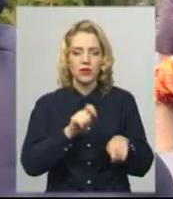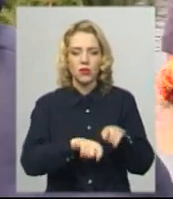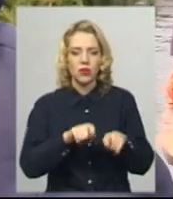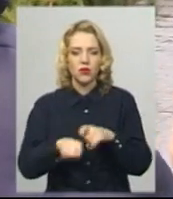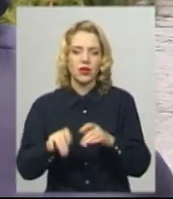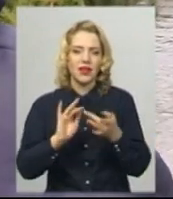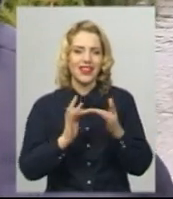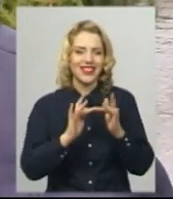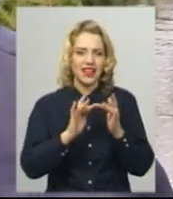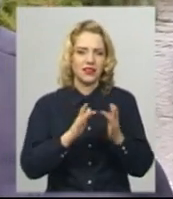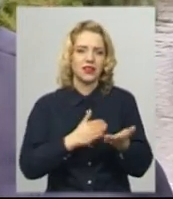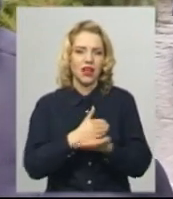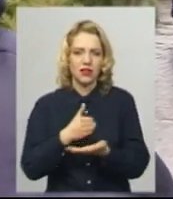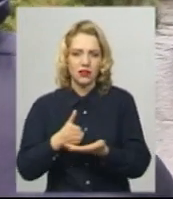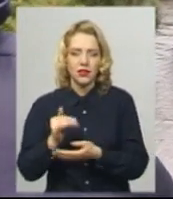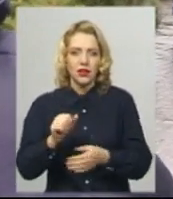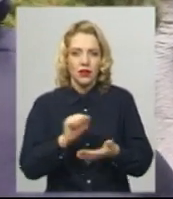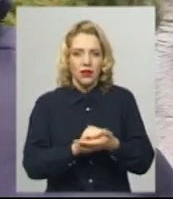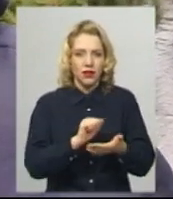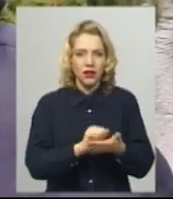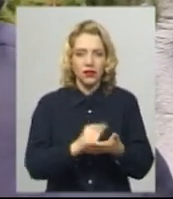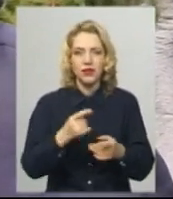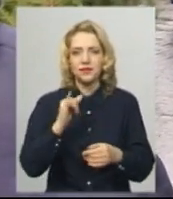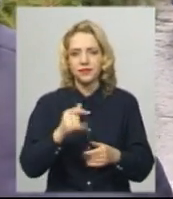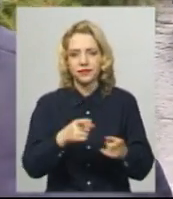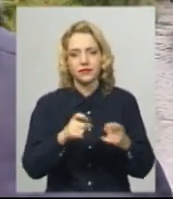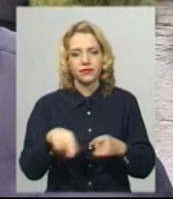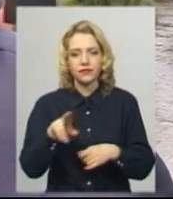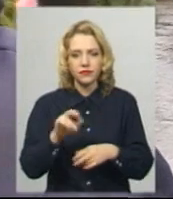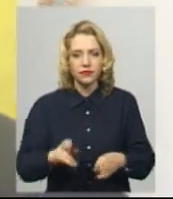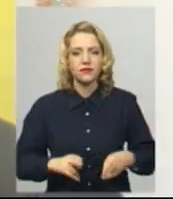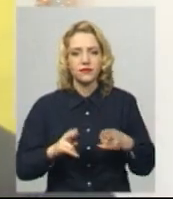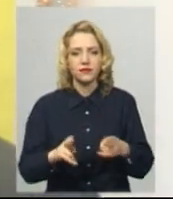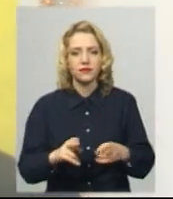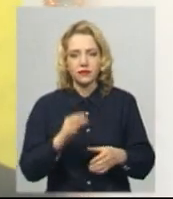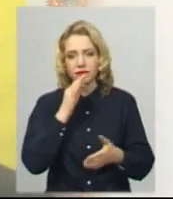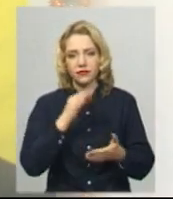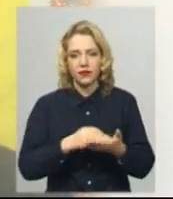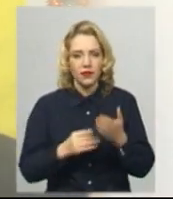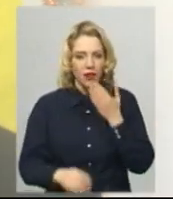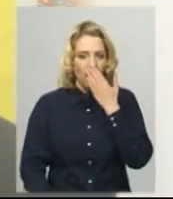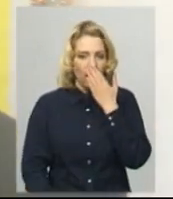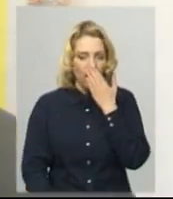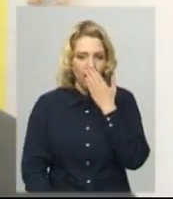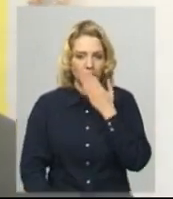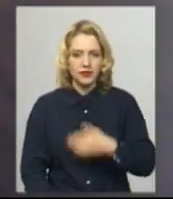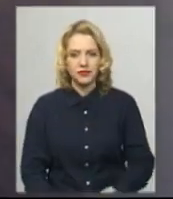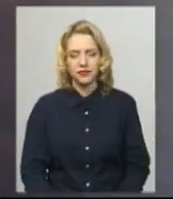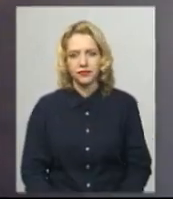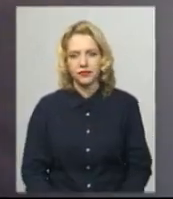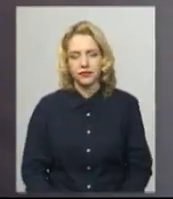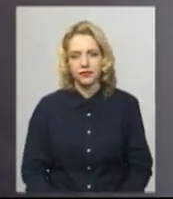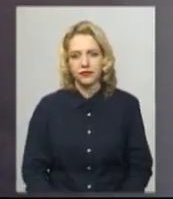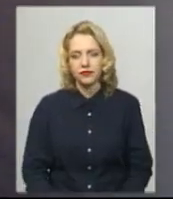інтернет-канали, документуємо і, звичайно, притягуємо до кримінальної відповідальності. Андрій Кузнець лікується в Хмельницькому центрі з